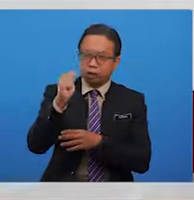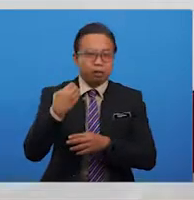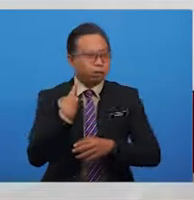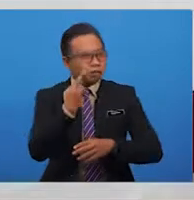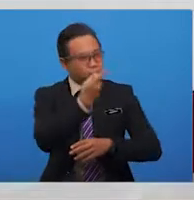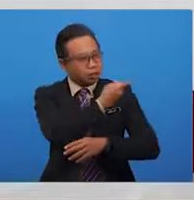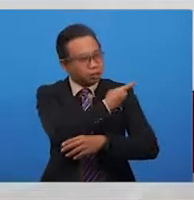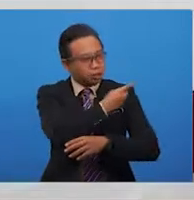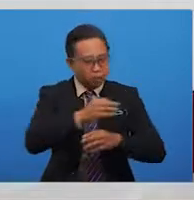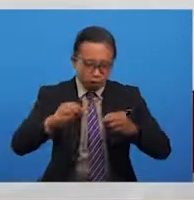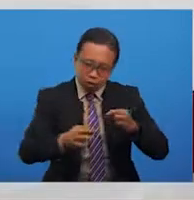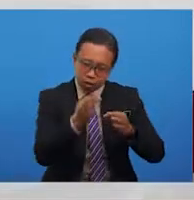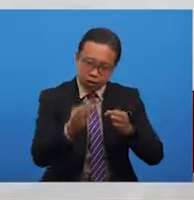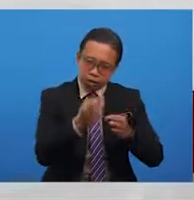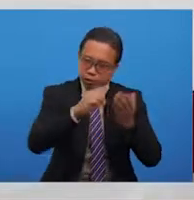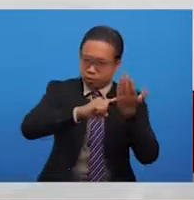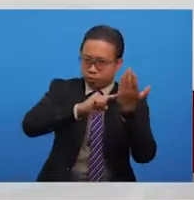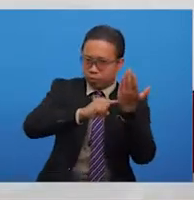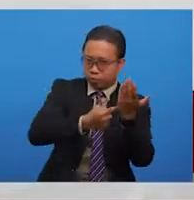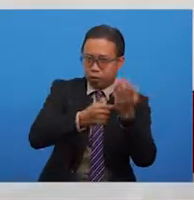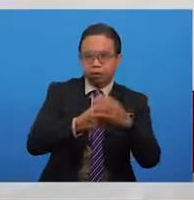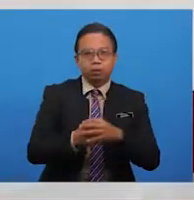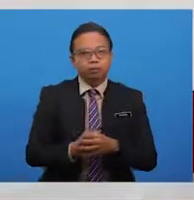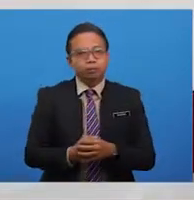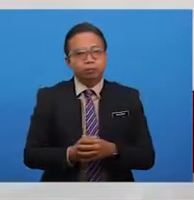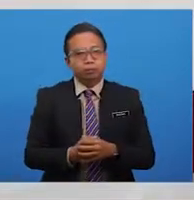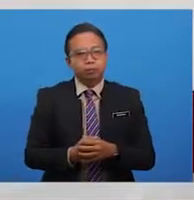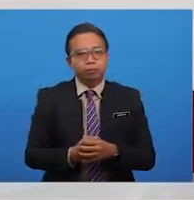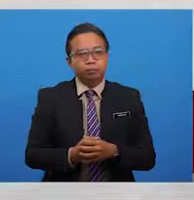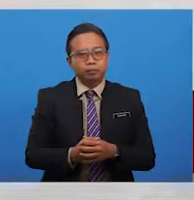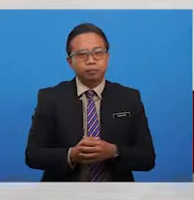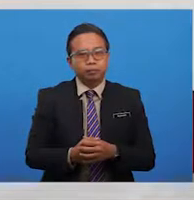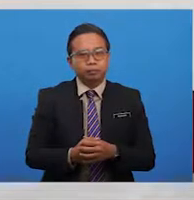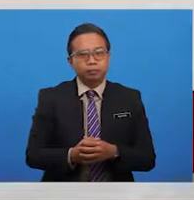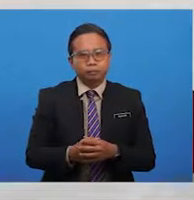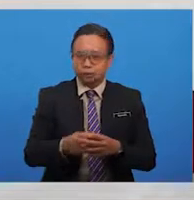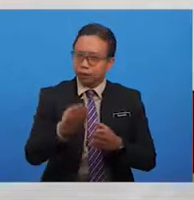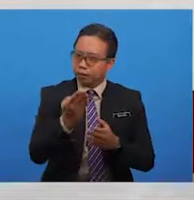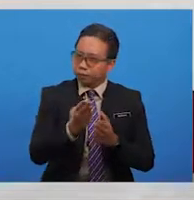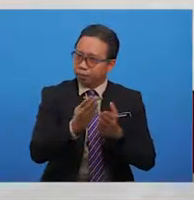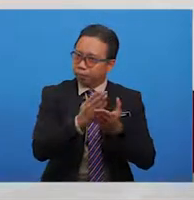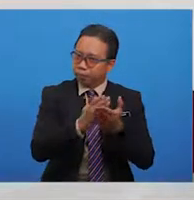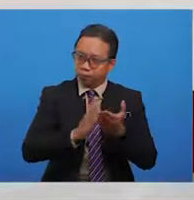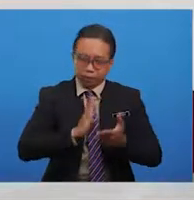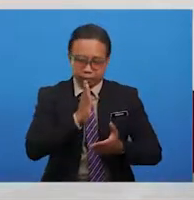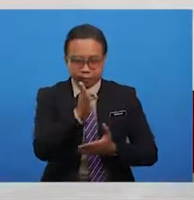menjahit semula. berjabang berjabang bahagia